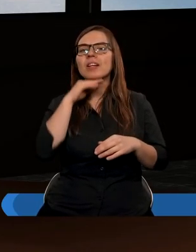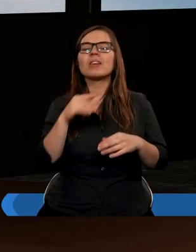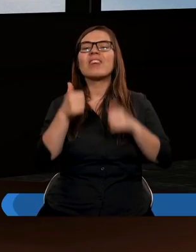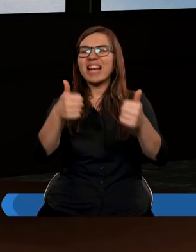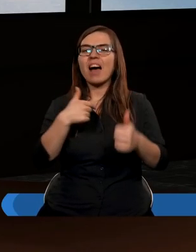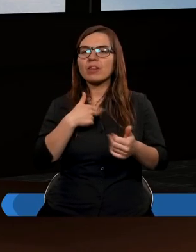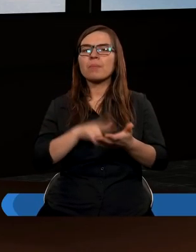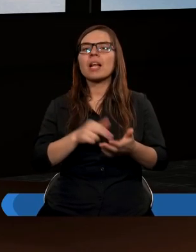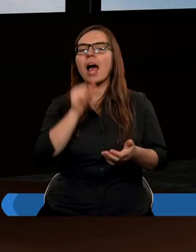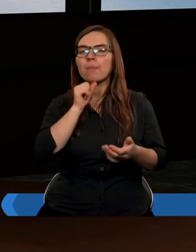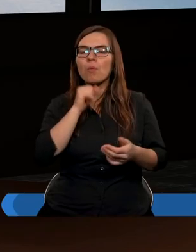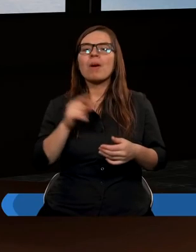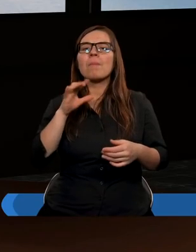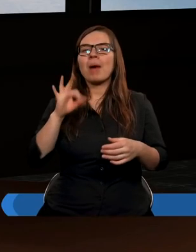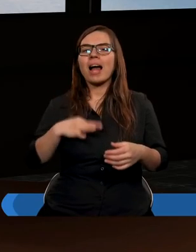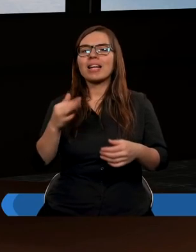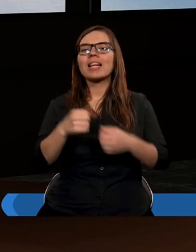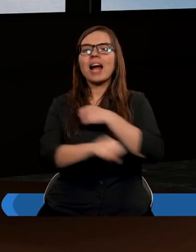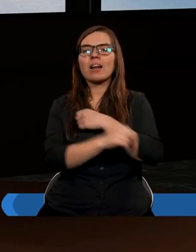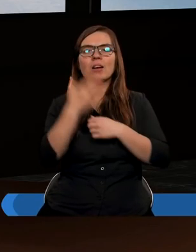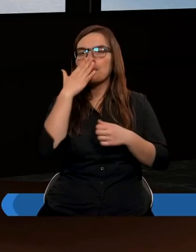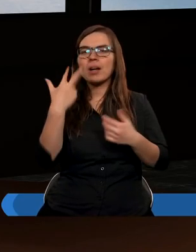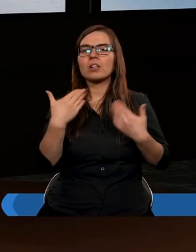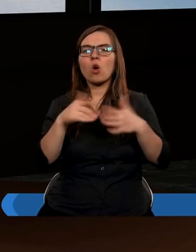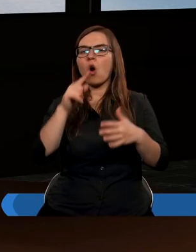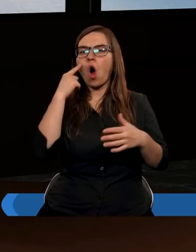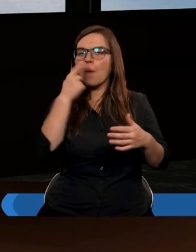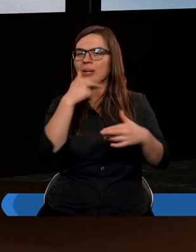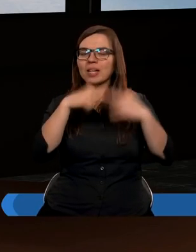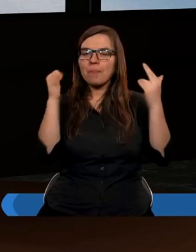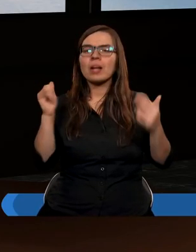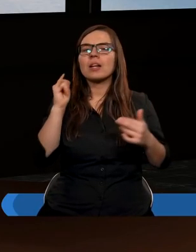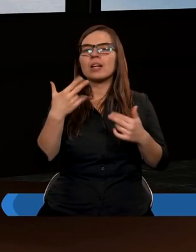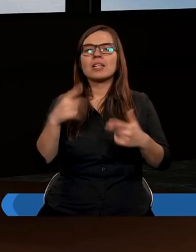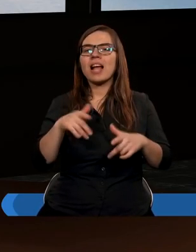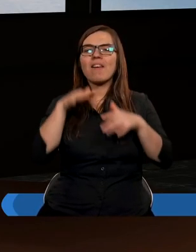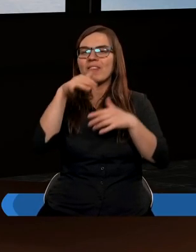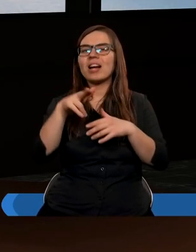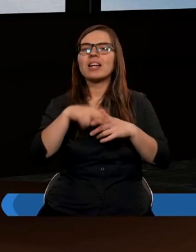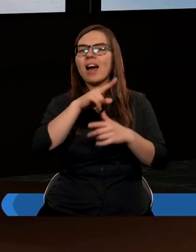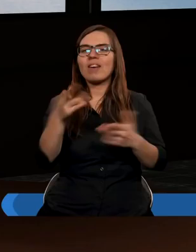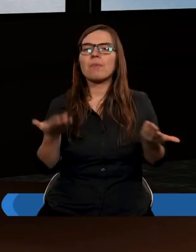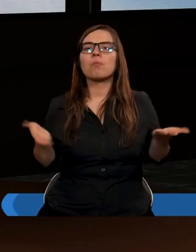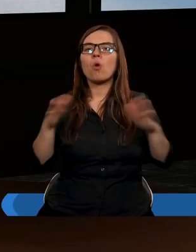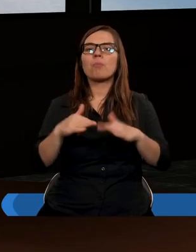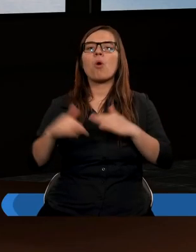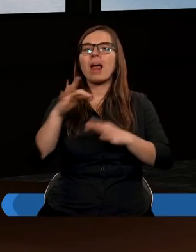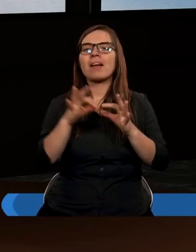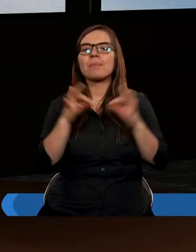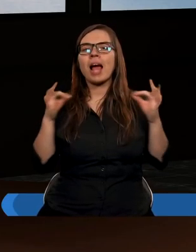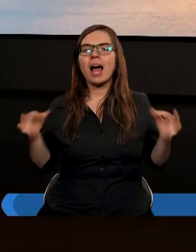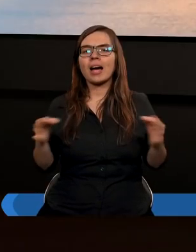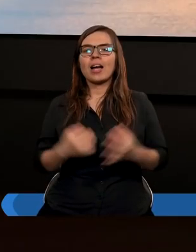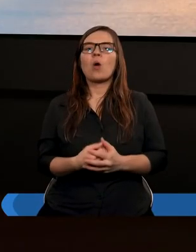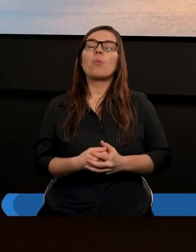mnie na próbę, mówi Pan Zastępów. Czy Wam nie otworzę okien niebieskich i nie wyleję na Was błogosławieństwa ponad miarę?